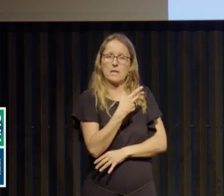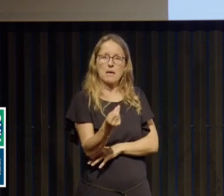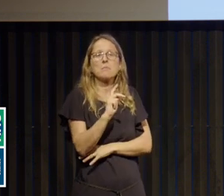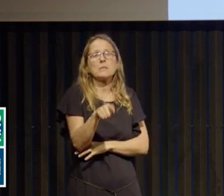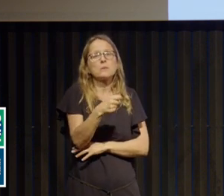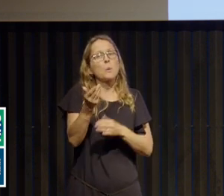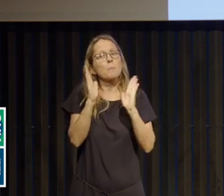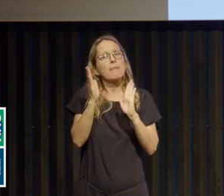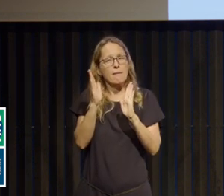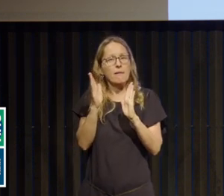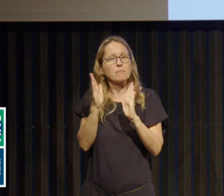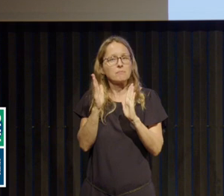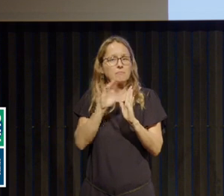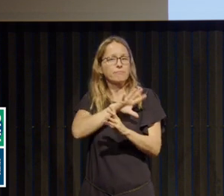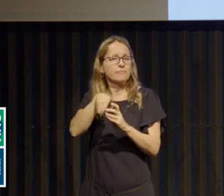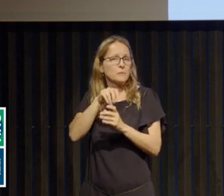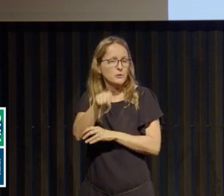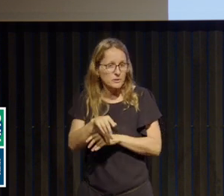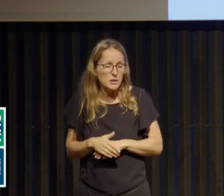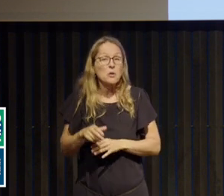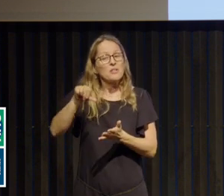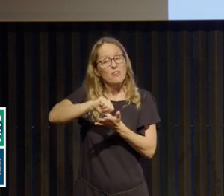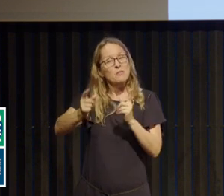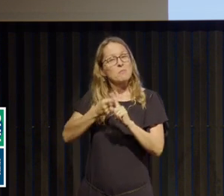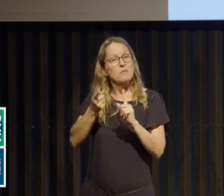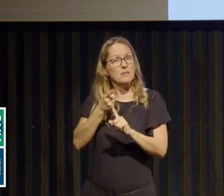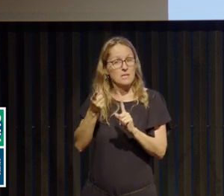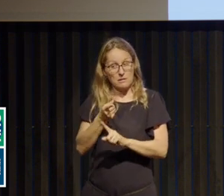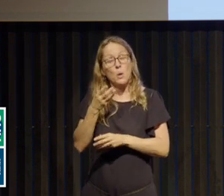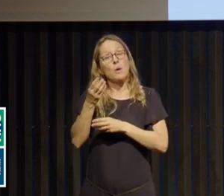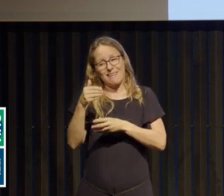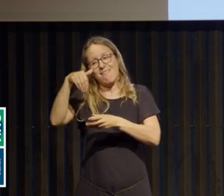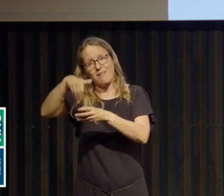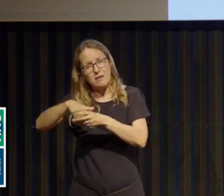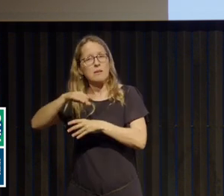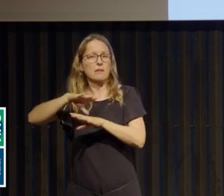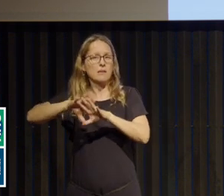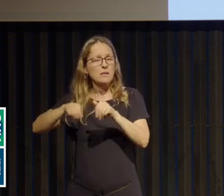s'impose, si possible en milieu spécialisé où va intervenir cette équipe pluridisciplinaire.